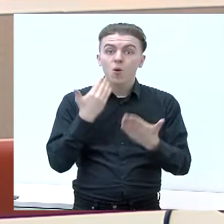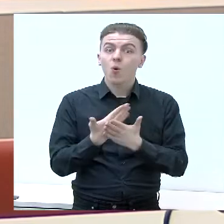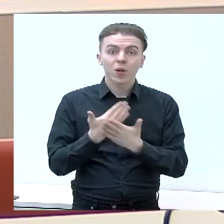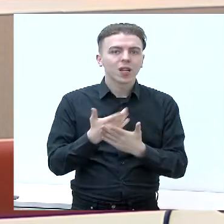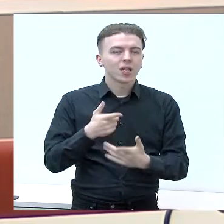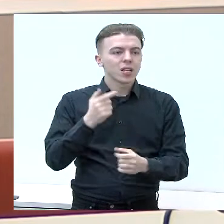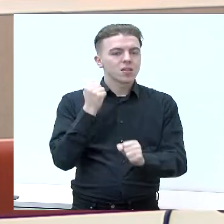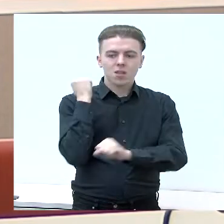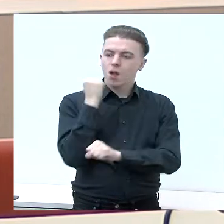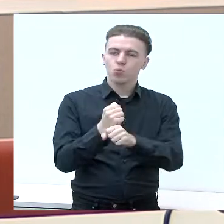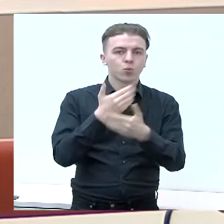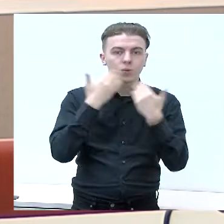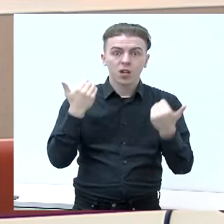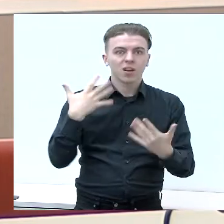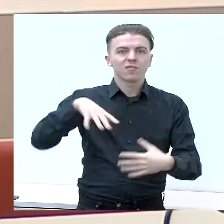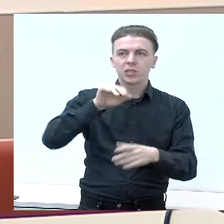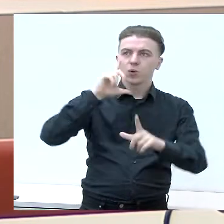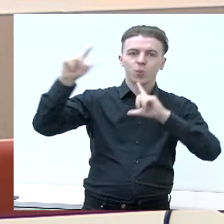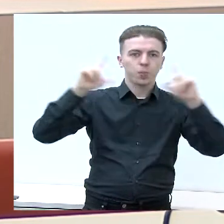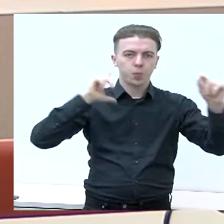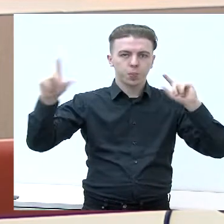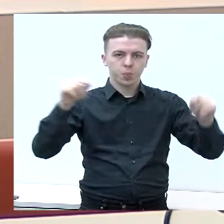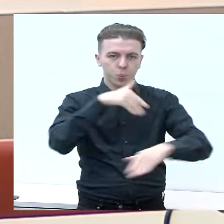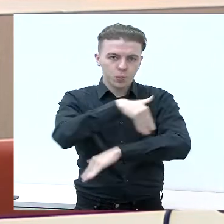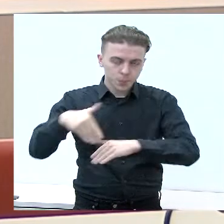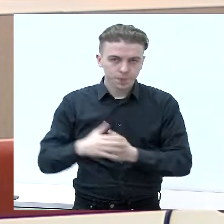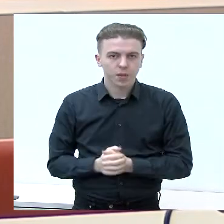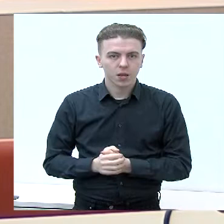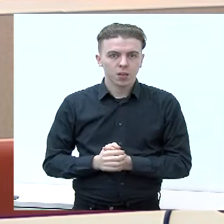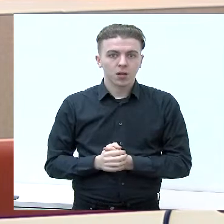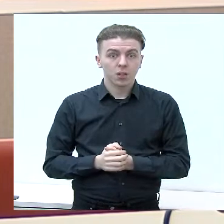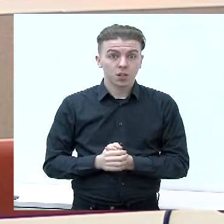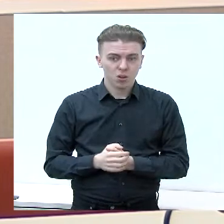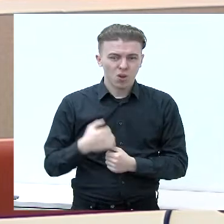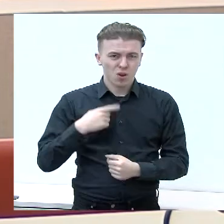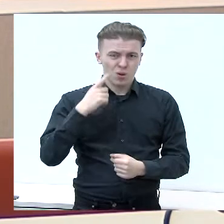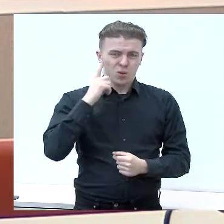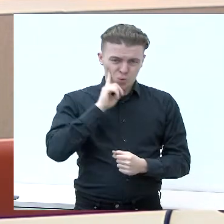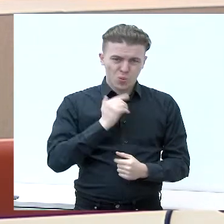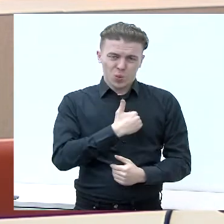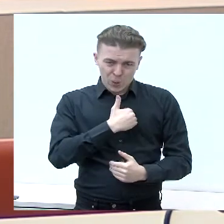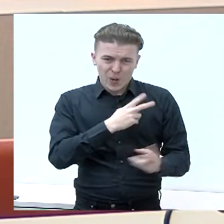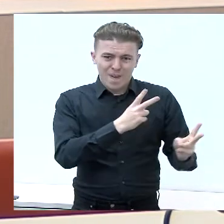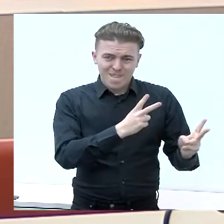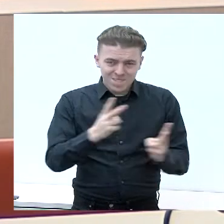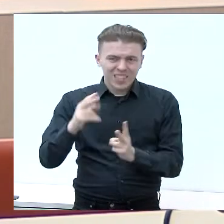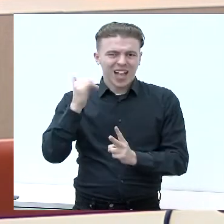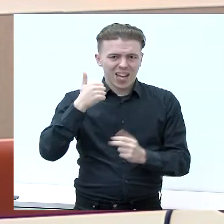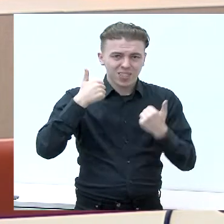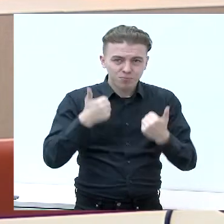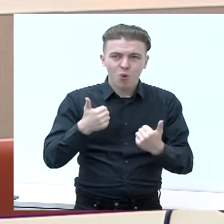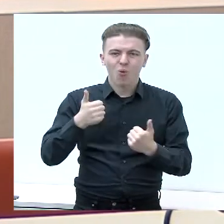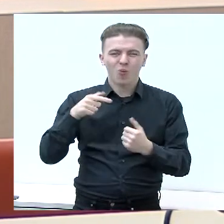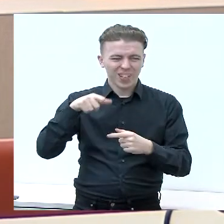Šiandieną daug išvykusių žmonių yra. O siekiant išlaikyti ir geras gyvenimo sąlygas, padarant gal miegamą